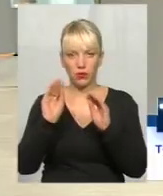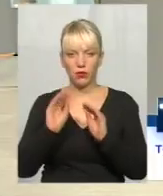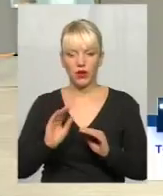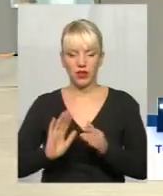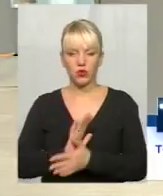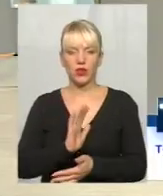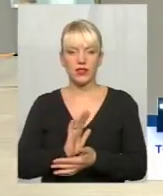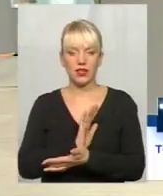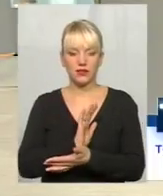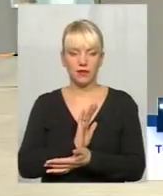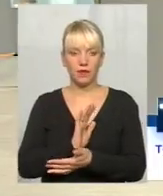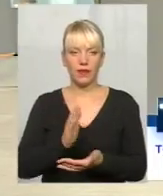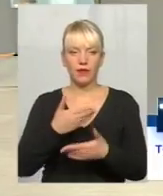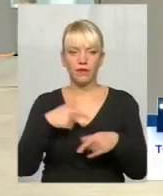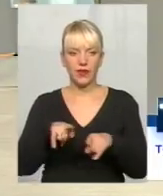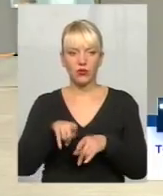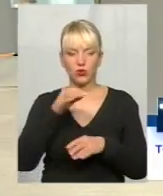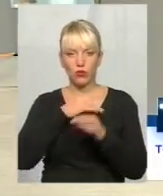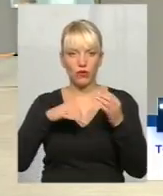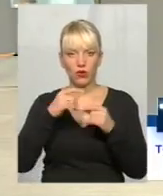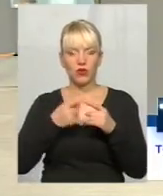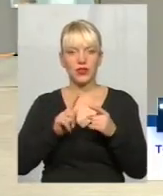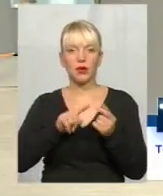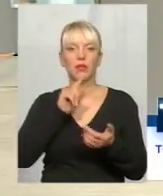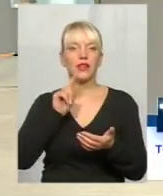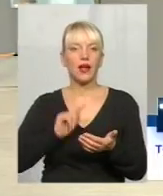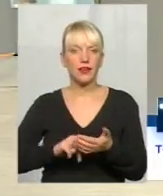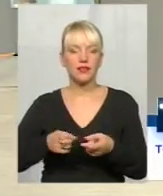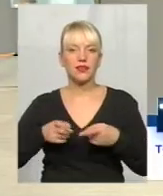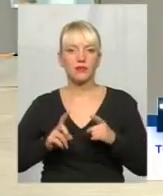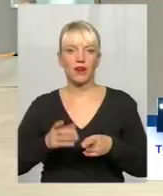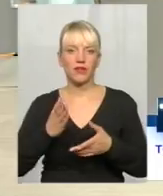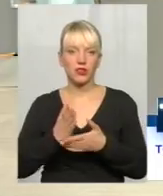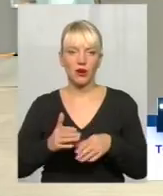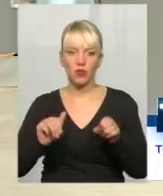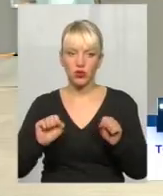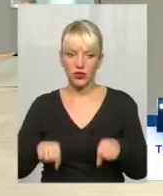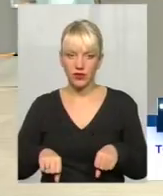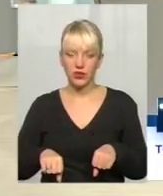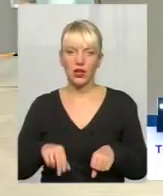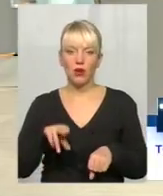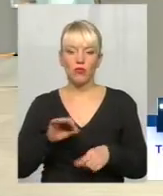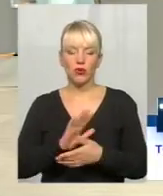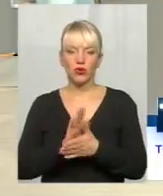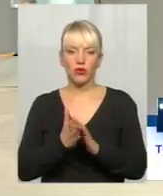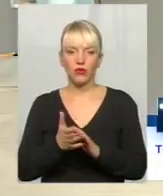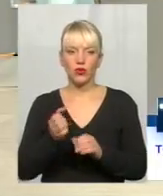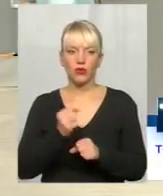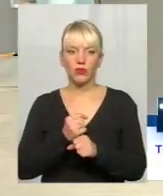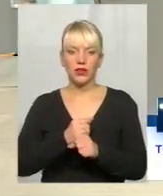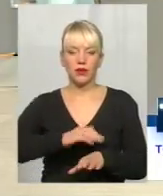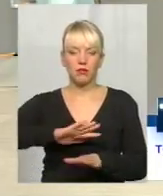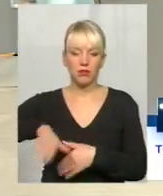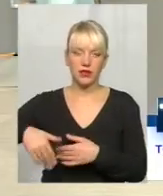газеті. Там, ми теж обговорювали це питання, насправді, є можливість по договору робити після плату,